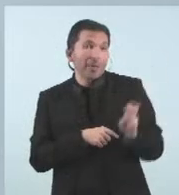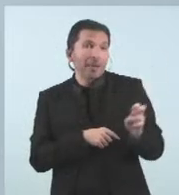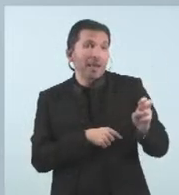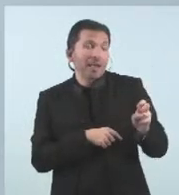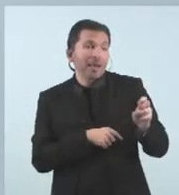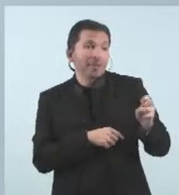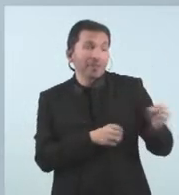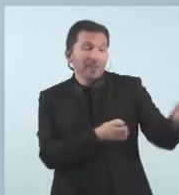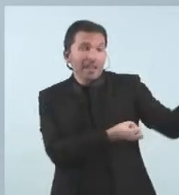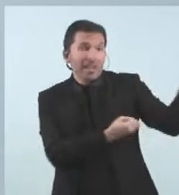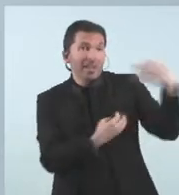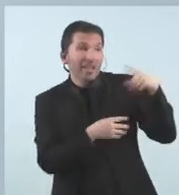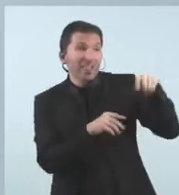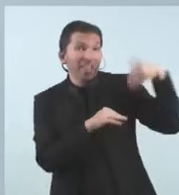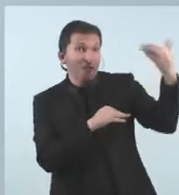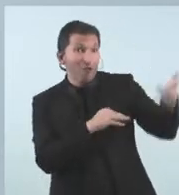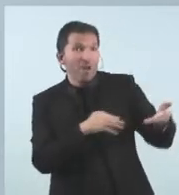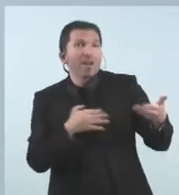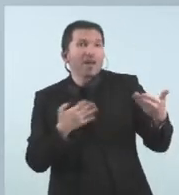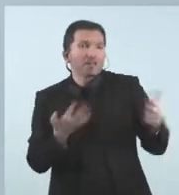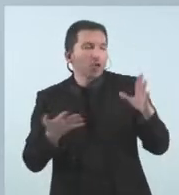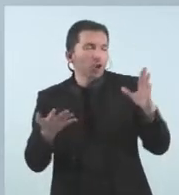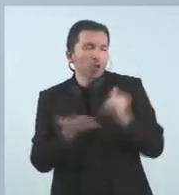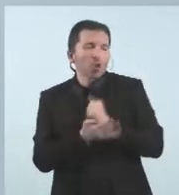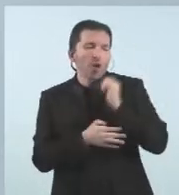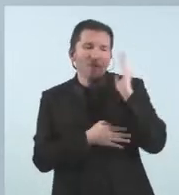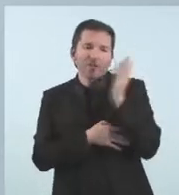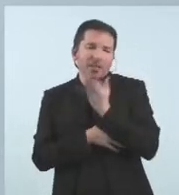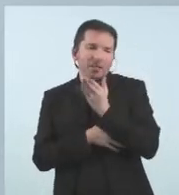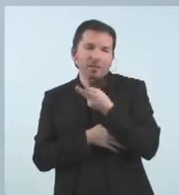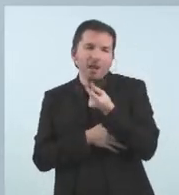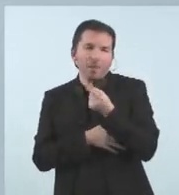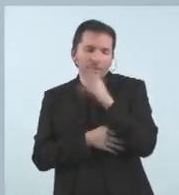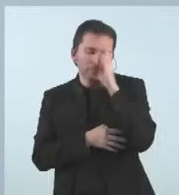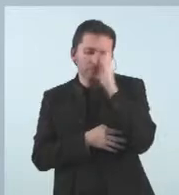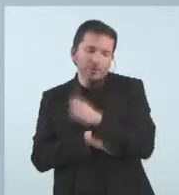es tinguin en els països veïns també tindrà una afectació directa sobre nosaltres.